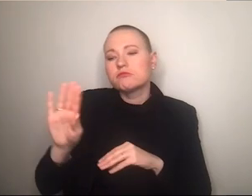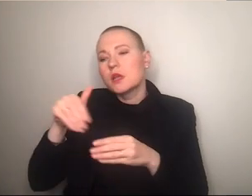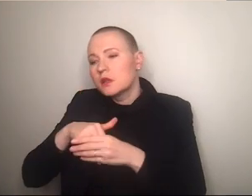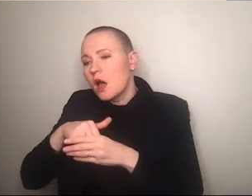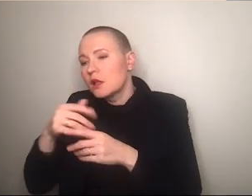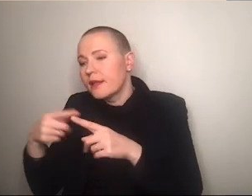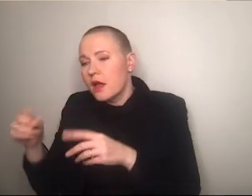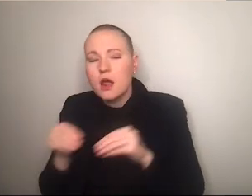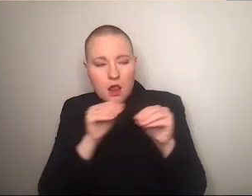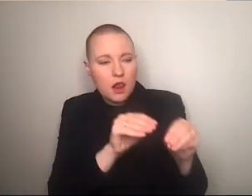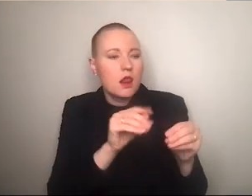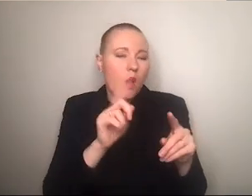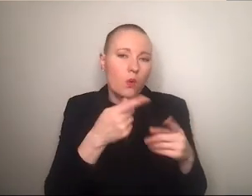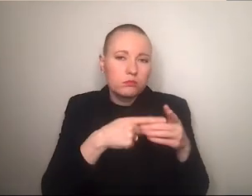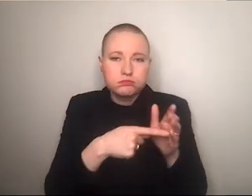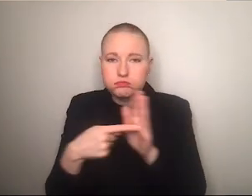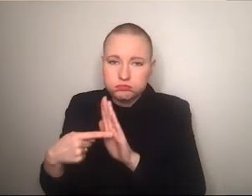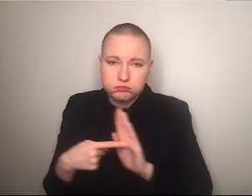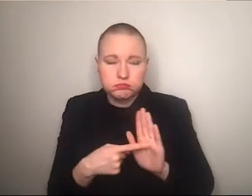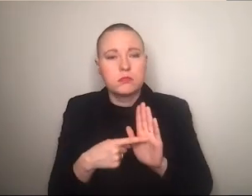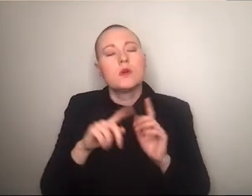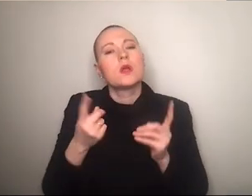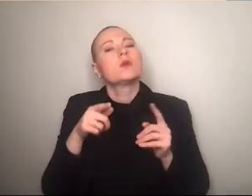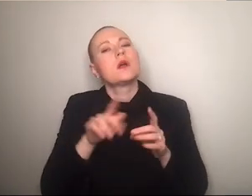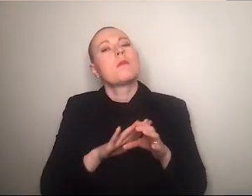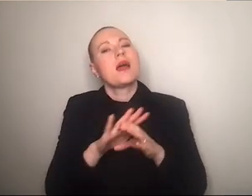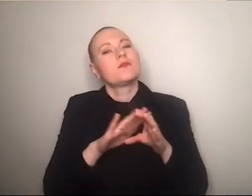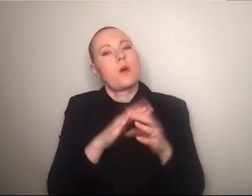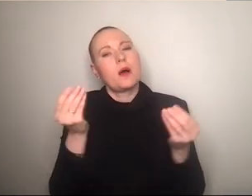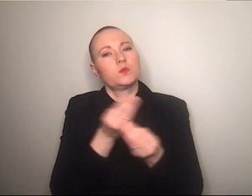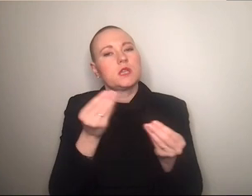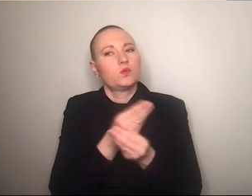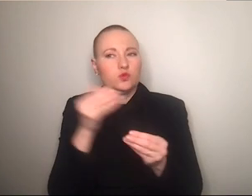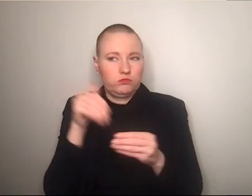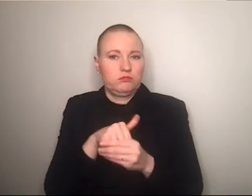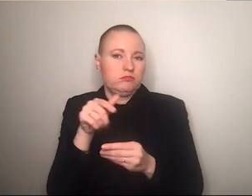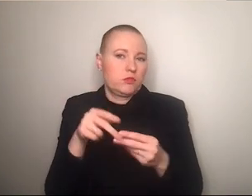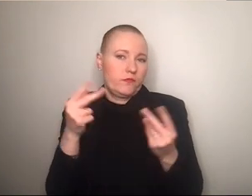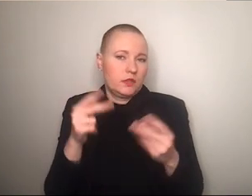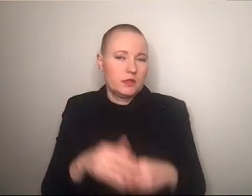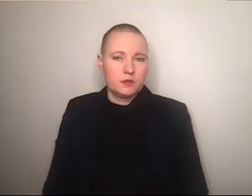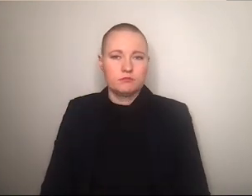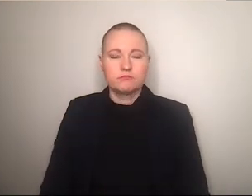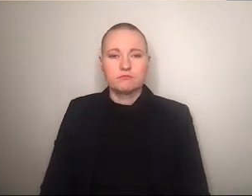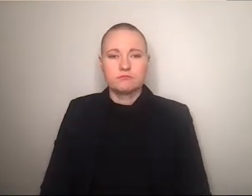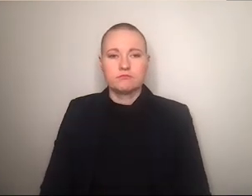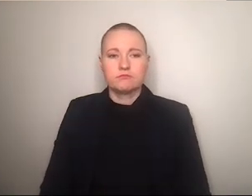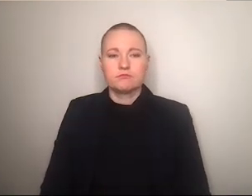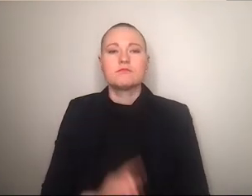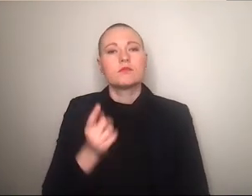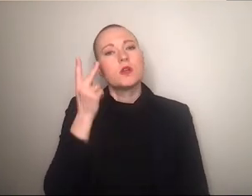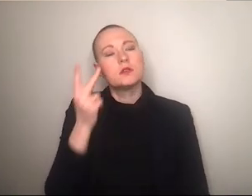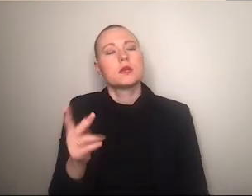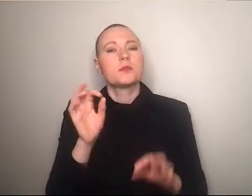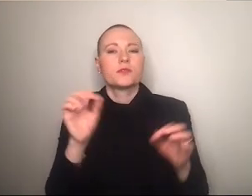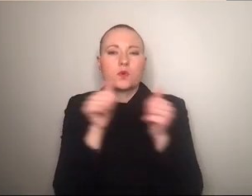und sich eben auf der plattform auch austauschen wir sehen auch wie creator in miteinander